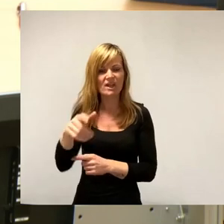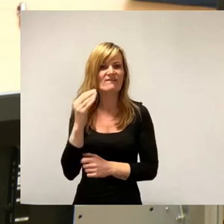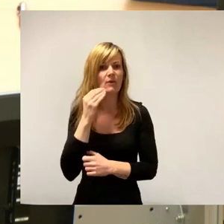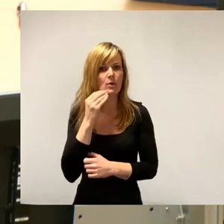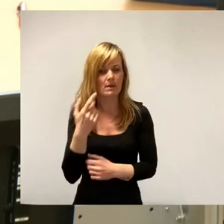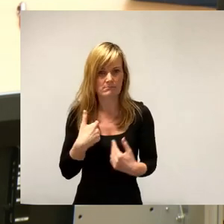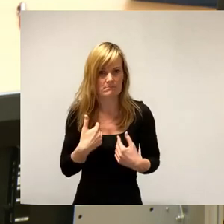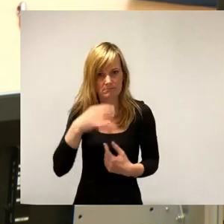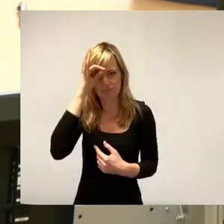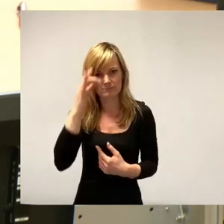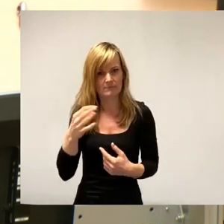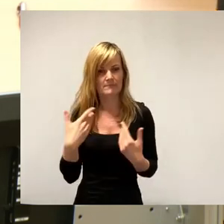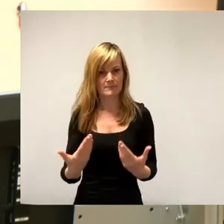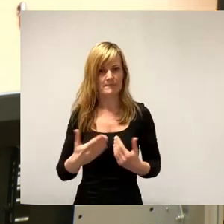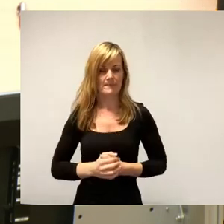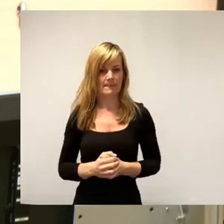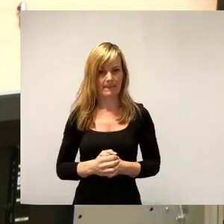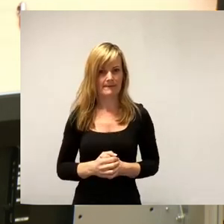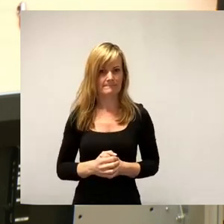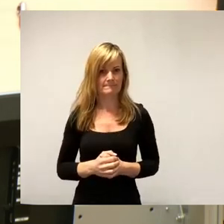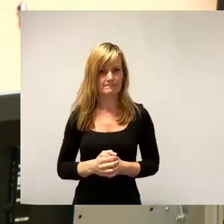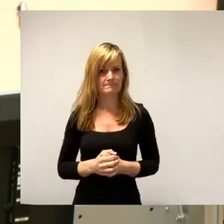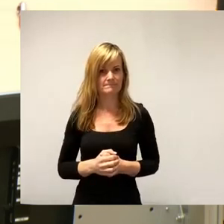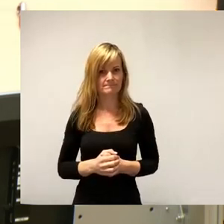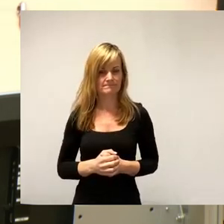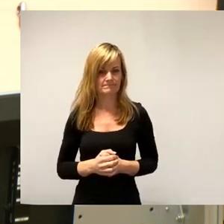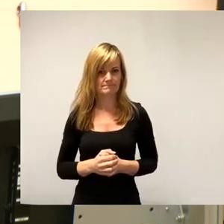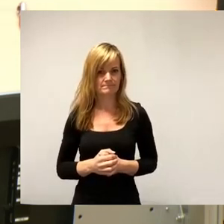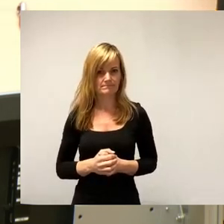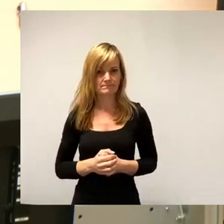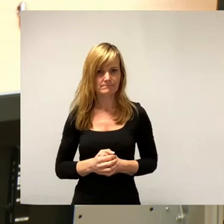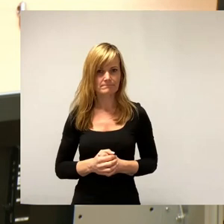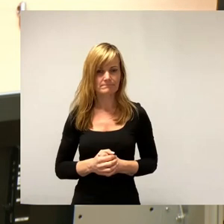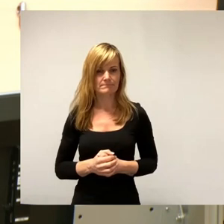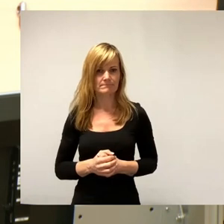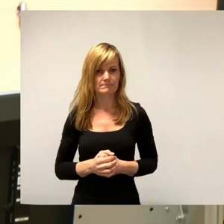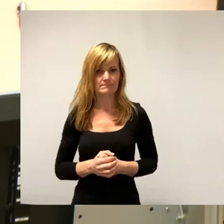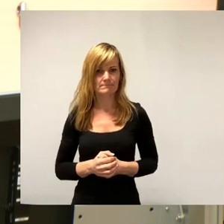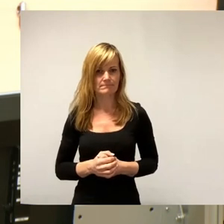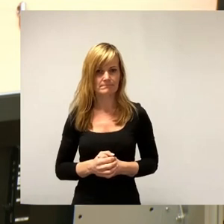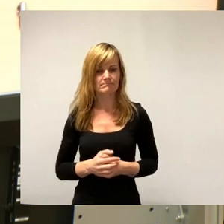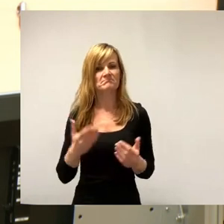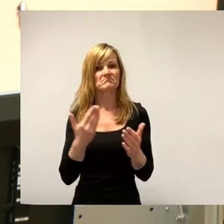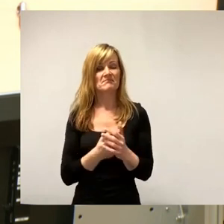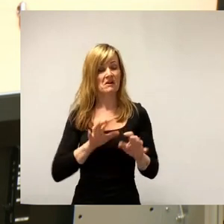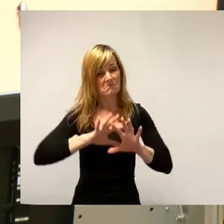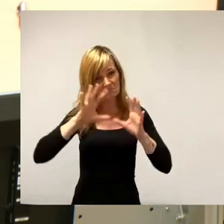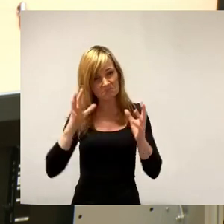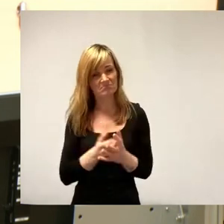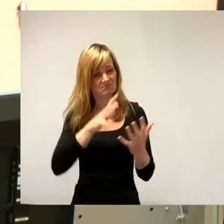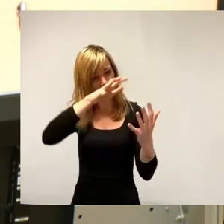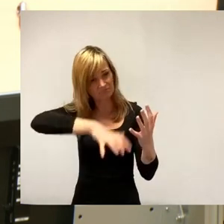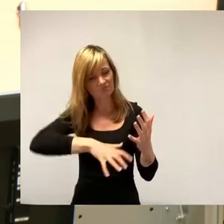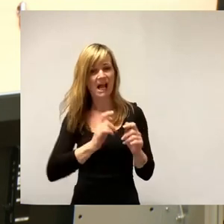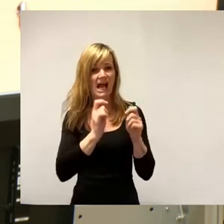Antrag, der gut gemeint ist,